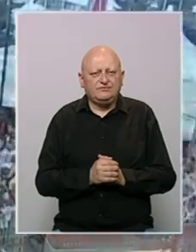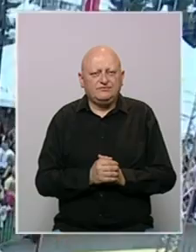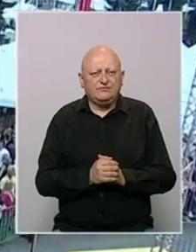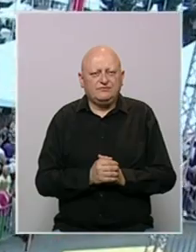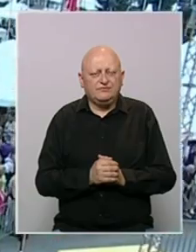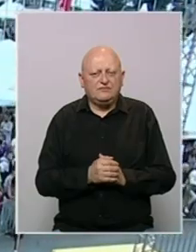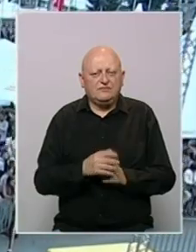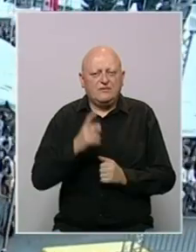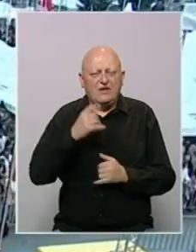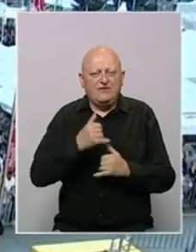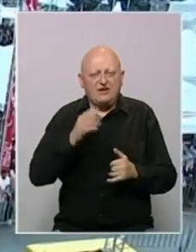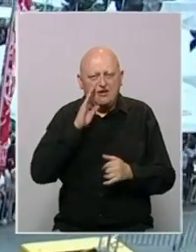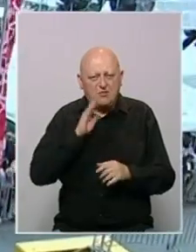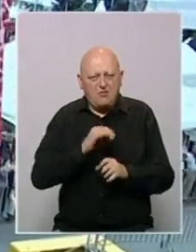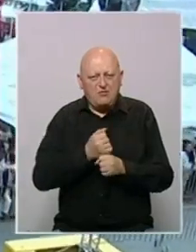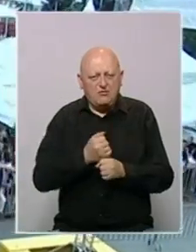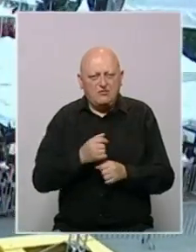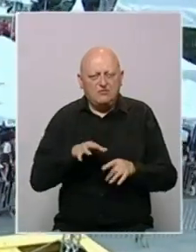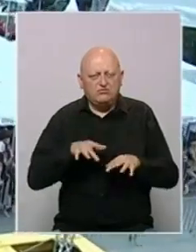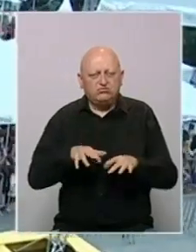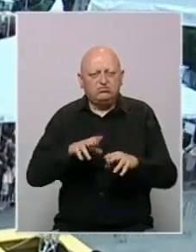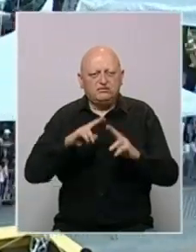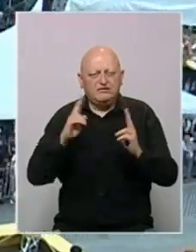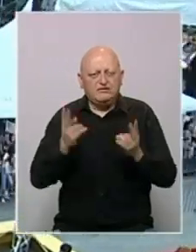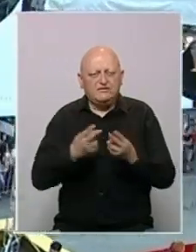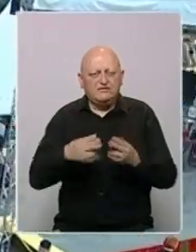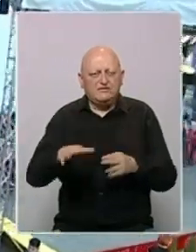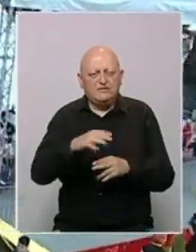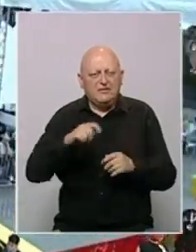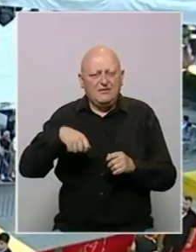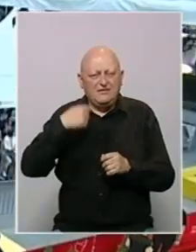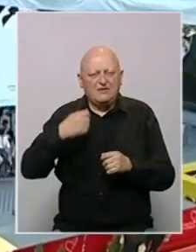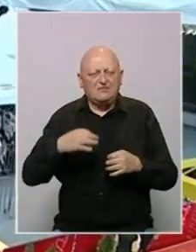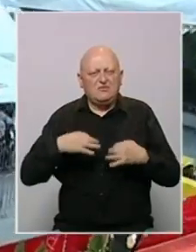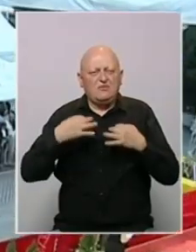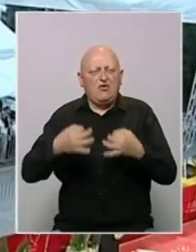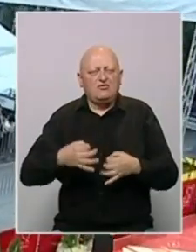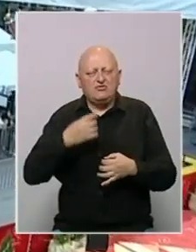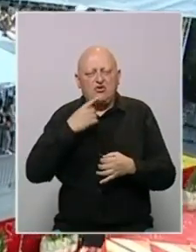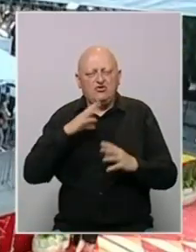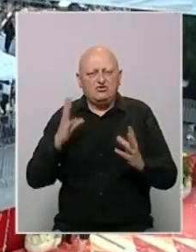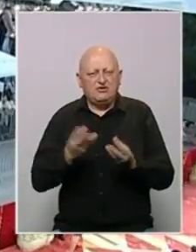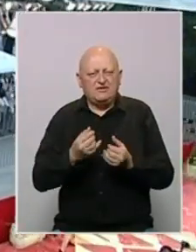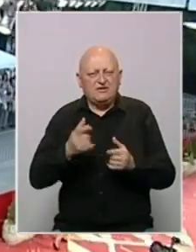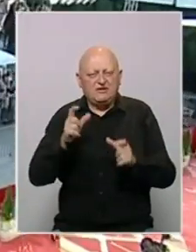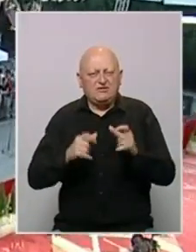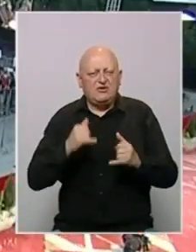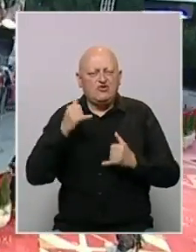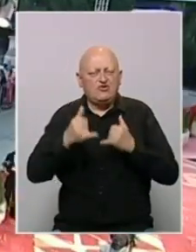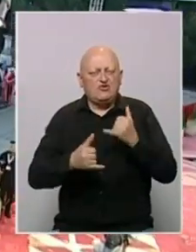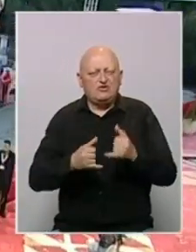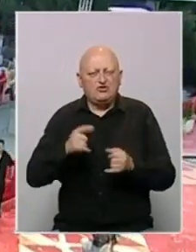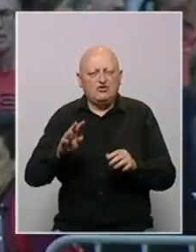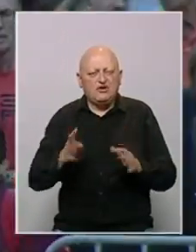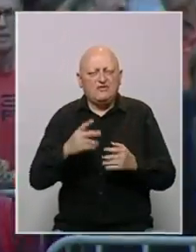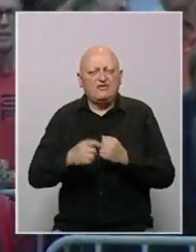Glavni grad Bosne i Hercegovine vrvi brojnim svjetskim i regionalnim filmskim profesionalcima koji će zajedno sa građanima i turistima sve do